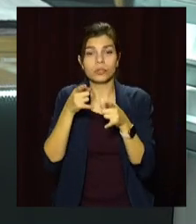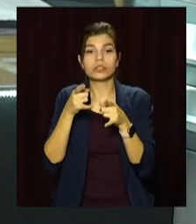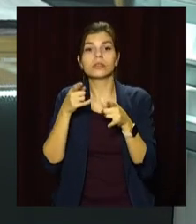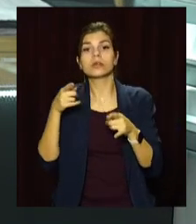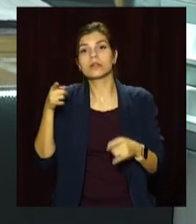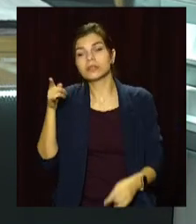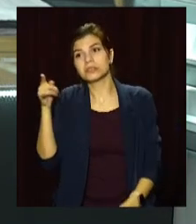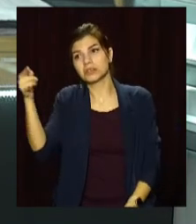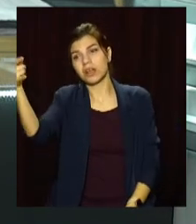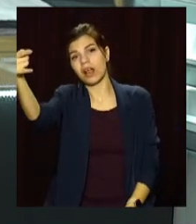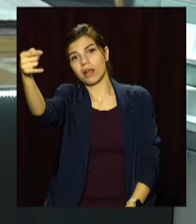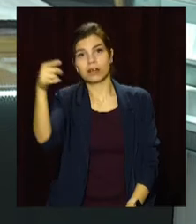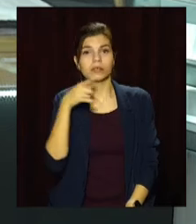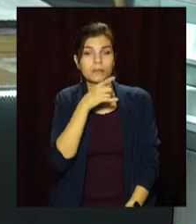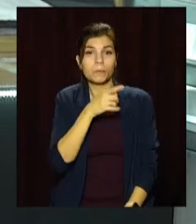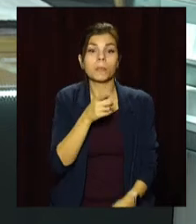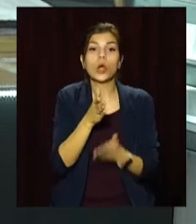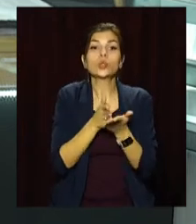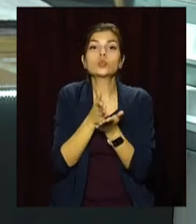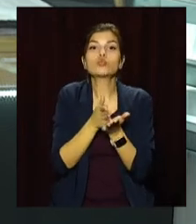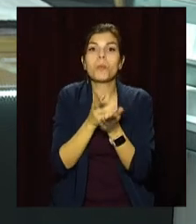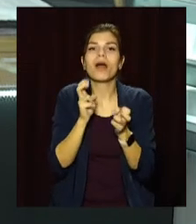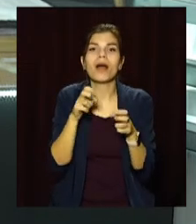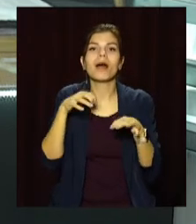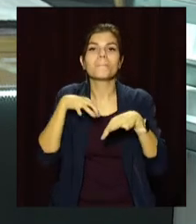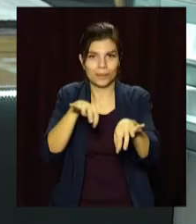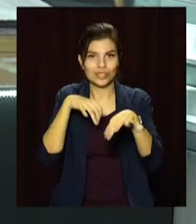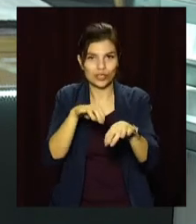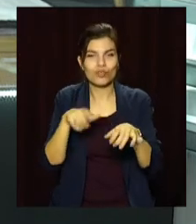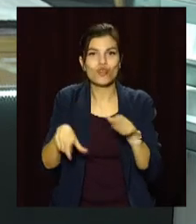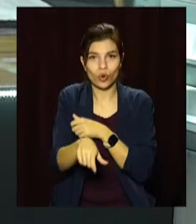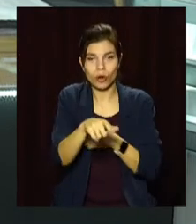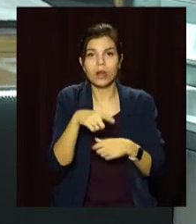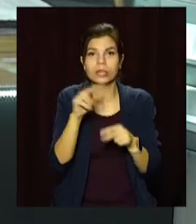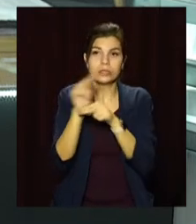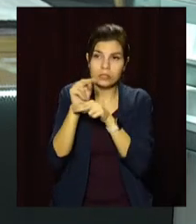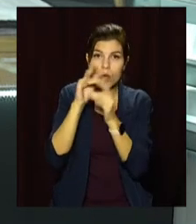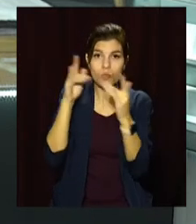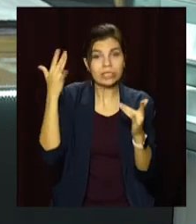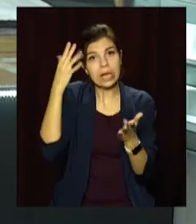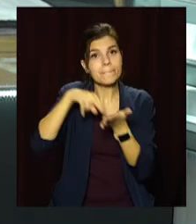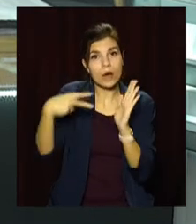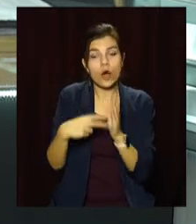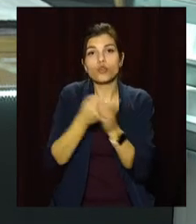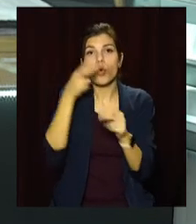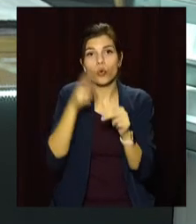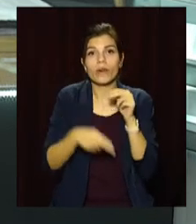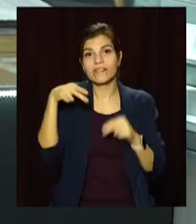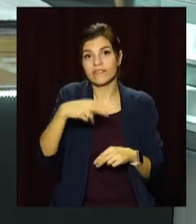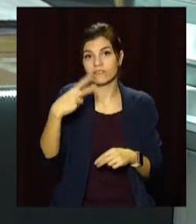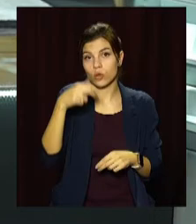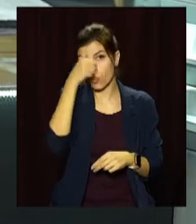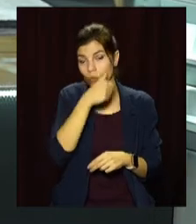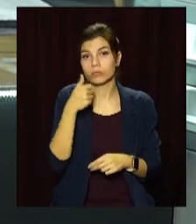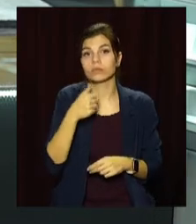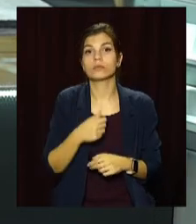берега на інший. В службі автомобільних доріг області кажуть, реконструкцію мосту планують завершити до кінця 2020 року.